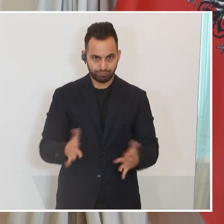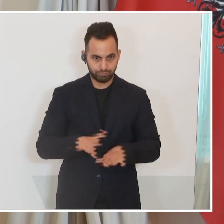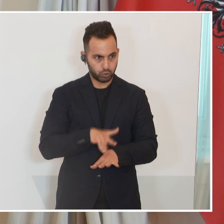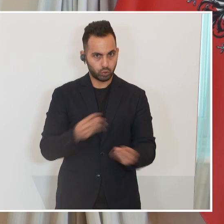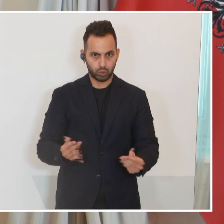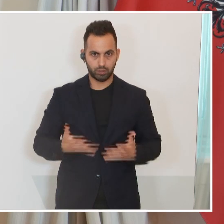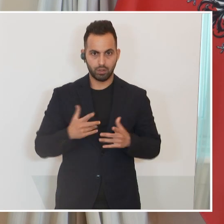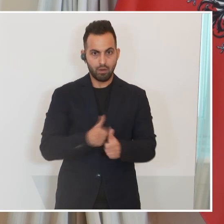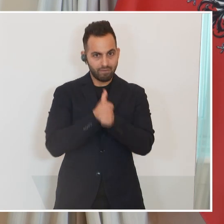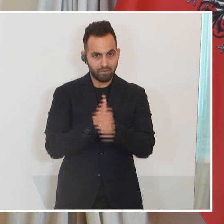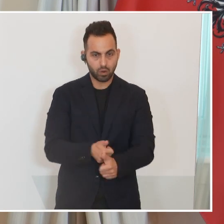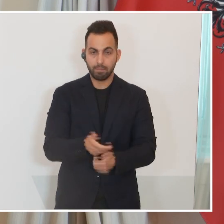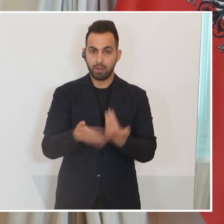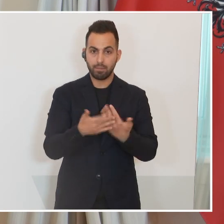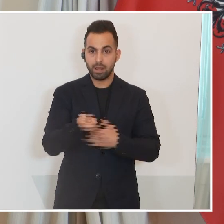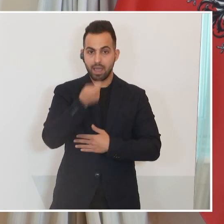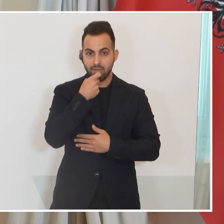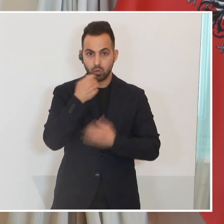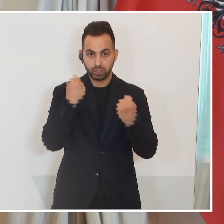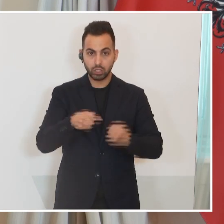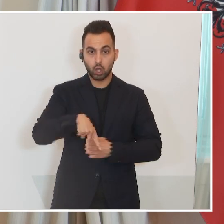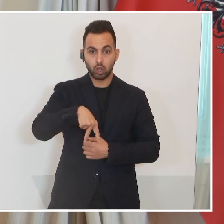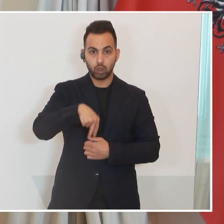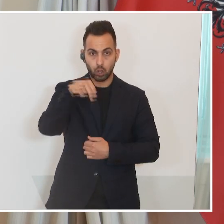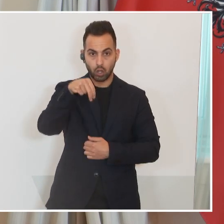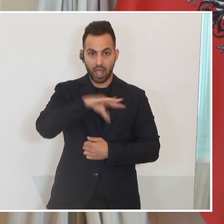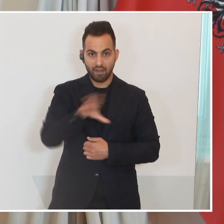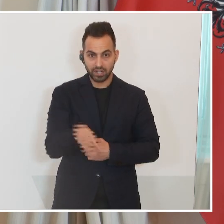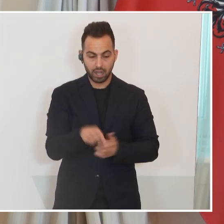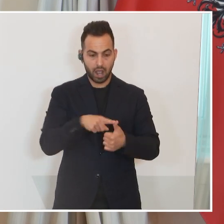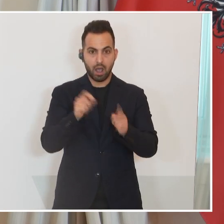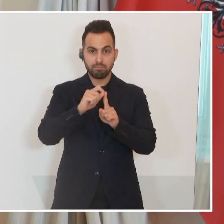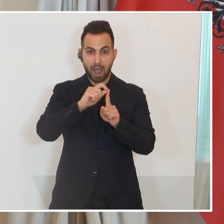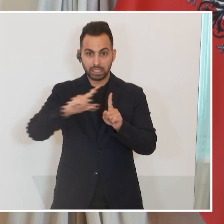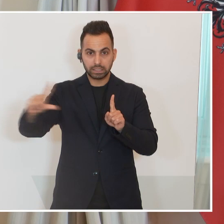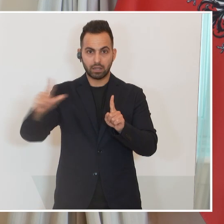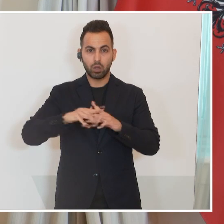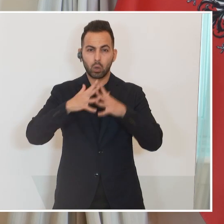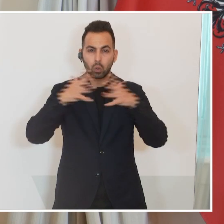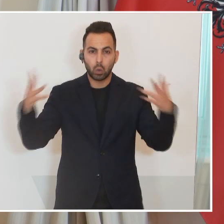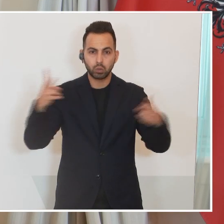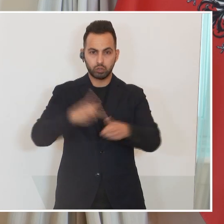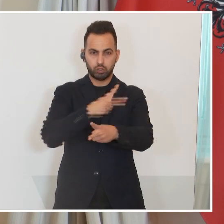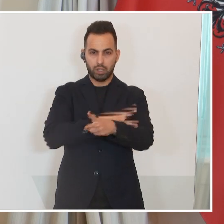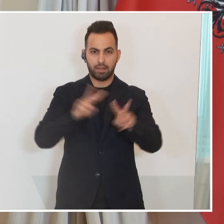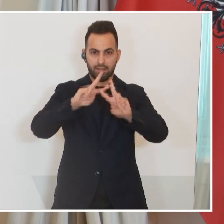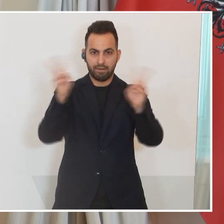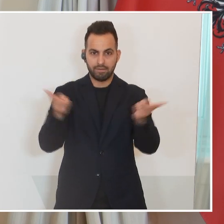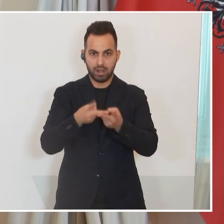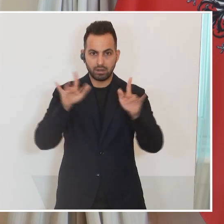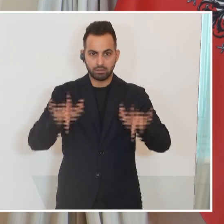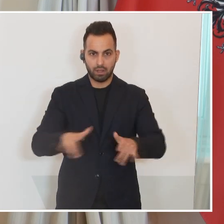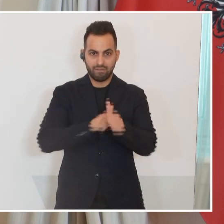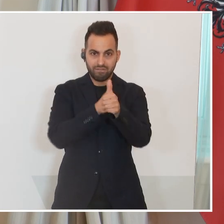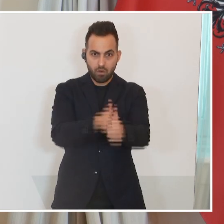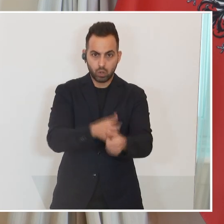Ernährungsversorgungssicherheit eben von Nordafrika, Pakistan und anderen großen Staaten dieser Welt geht weit über diesen Konflikt hinaus und trägt